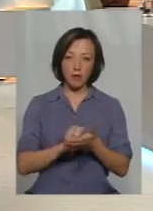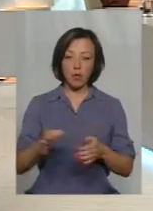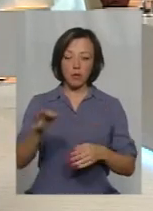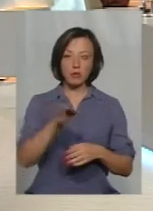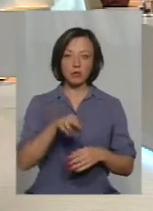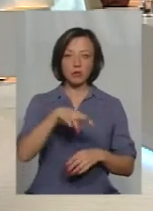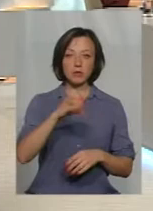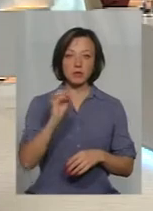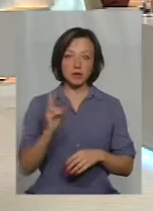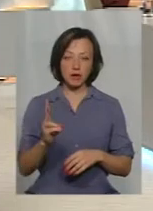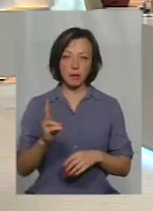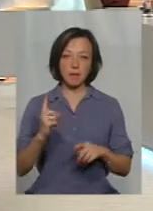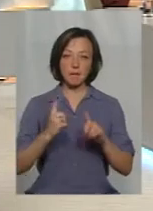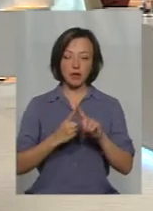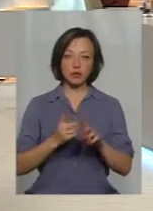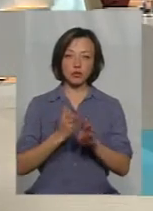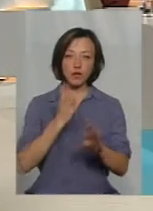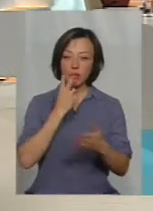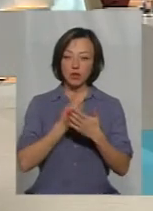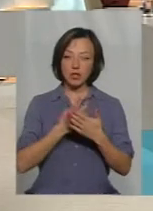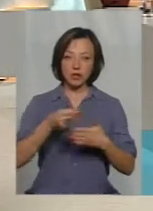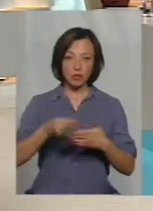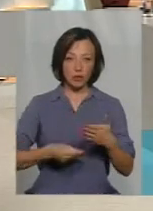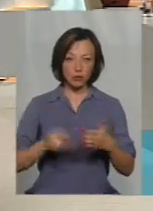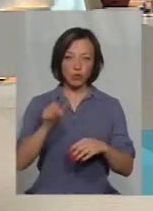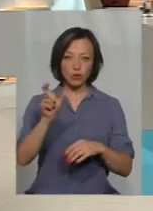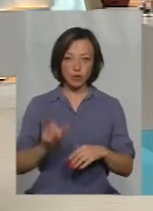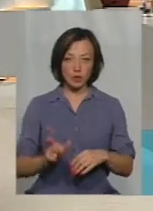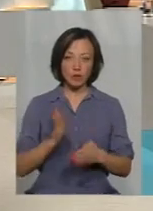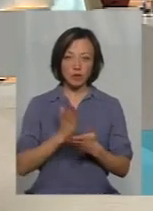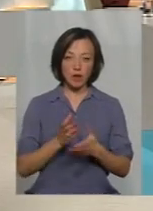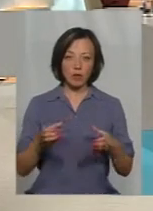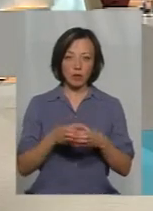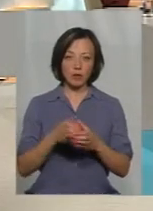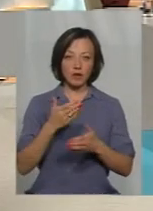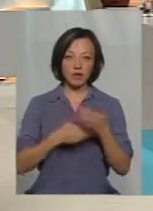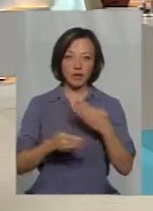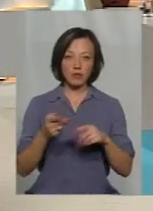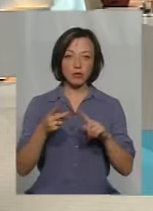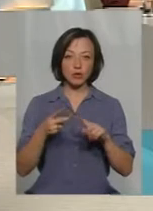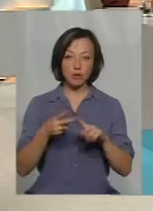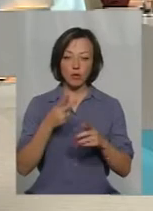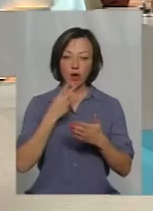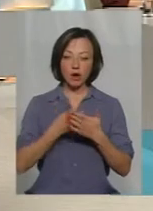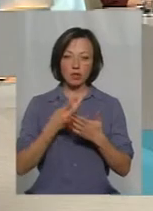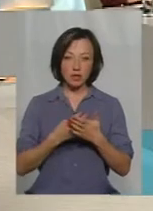обласну медичну комісію. В першу чергу показати довідку про те, що людина вже має групу інвалідності. По-друге,